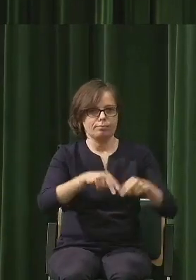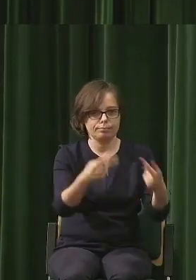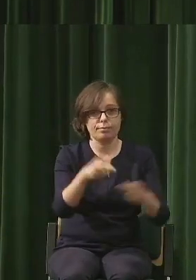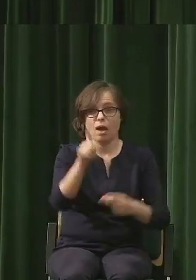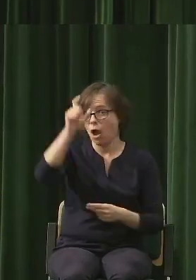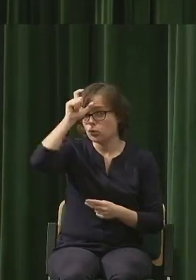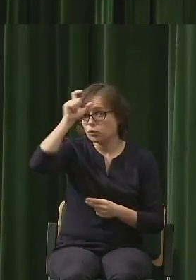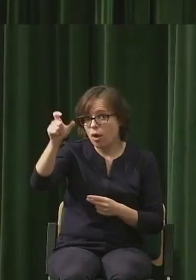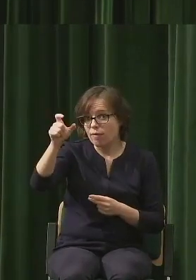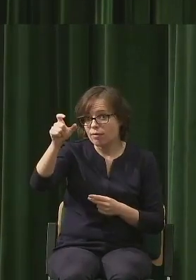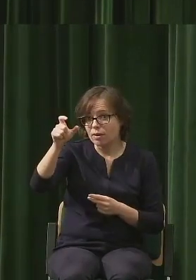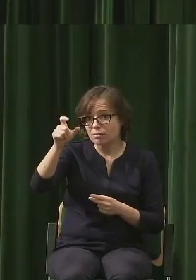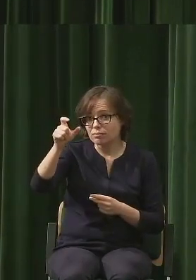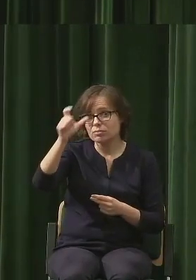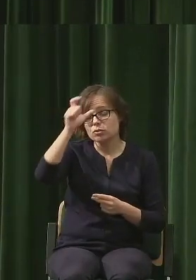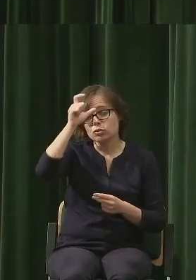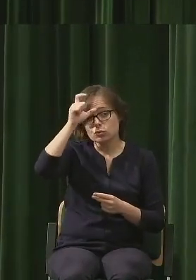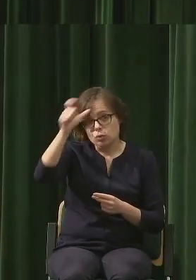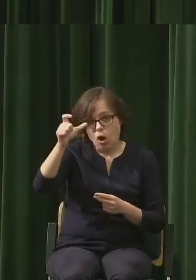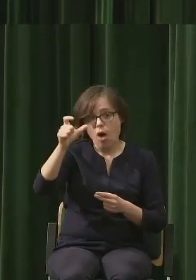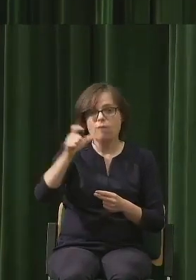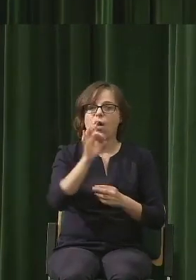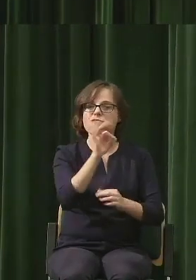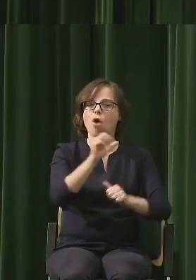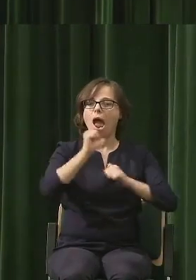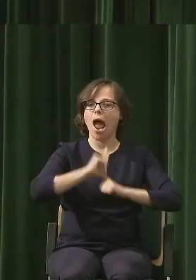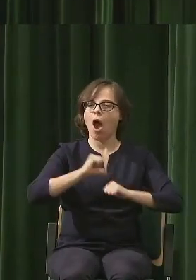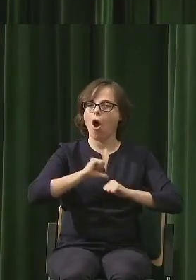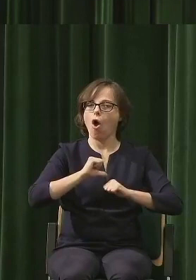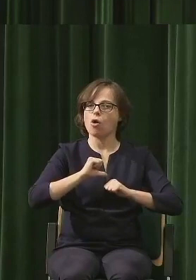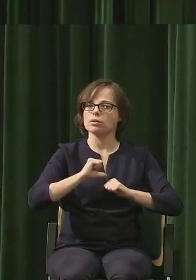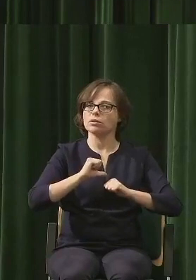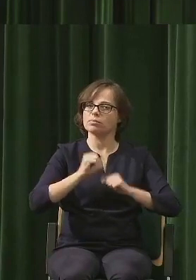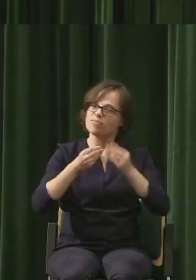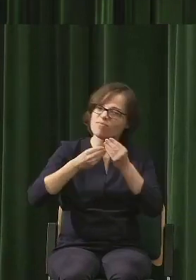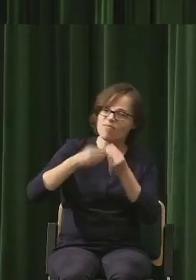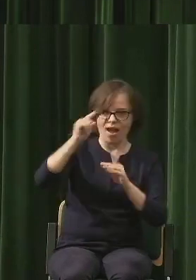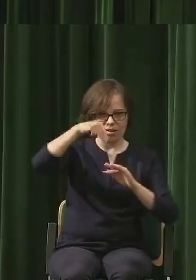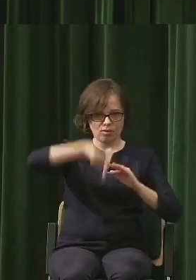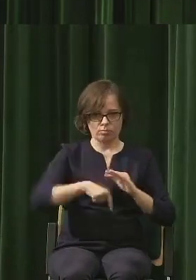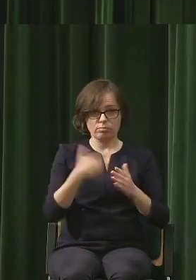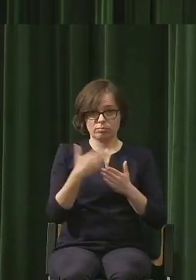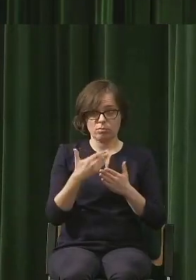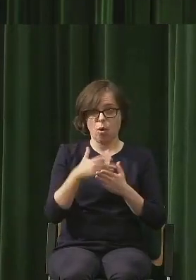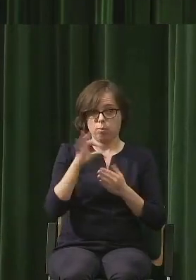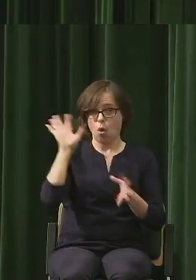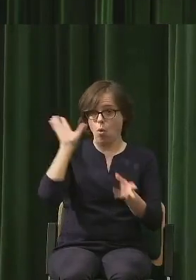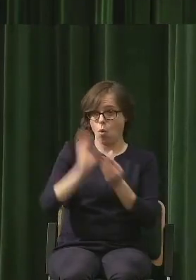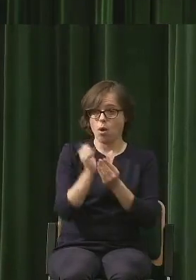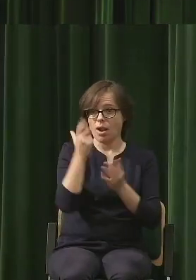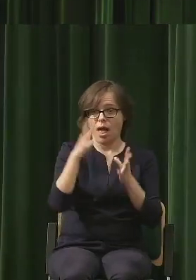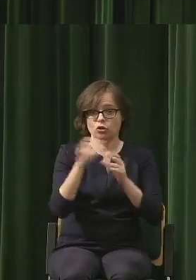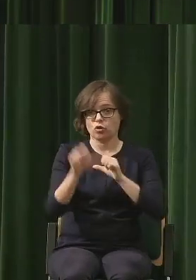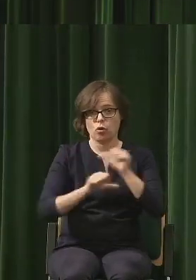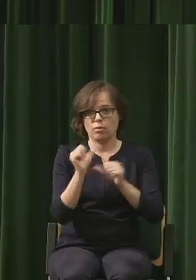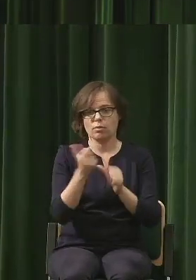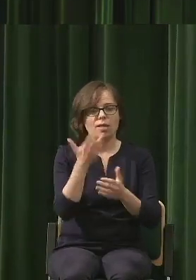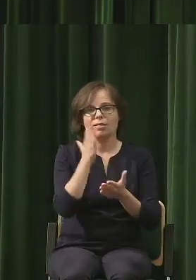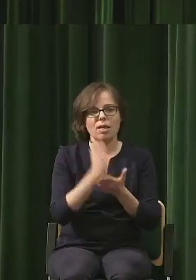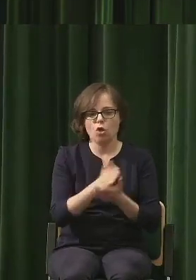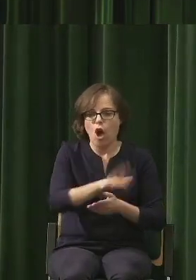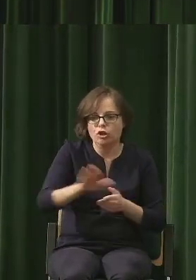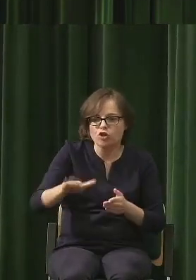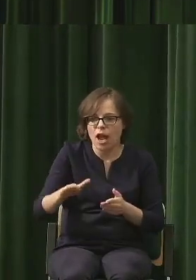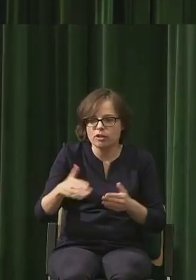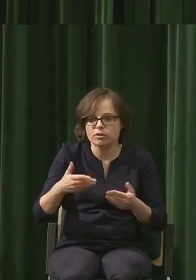człowiek, gdzieś tam ten egoizm jego jest głębszy niż innych, bo od przynajmniej kilkudziesięciu lat już nie stara się tylko jak najwięcej